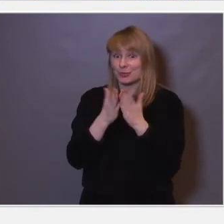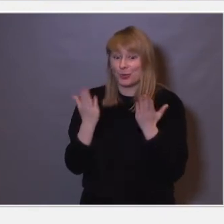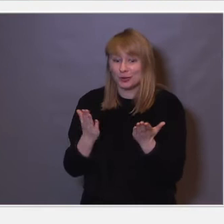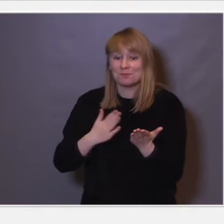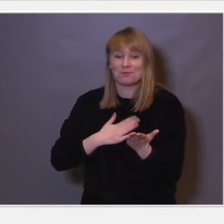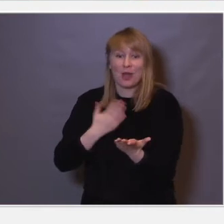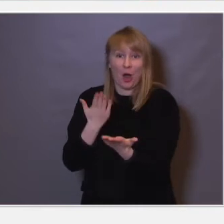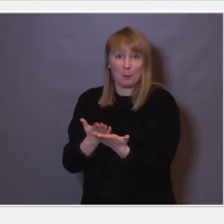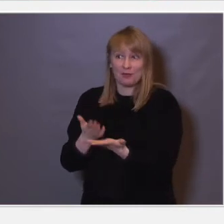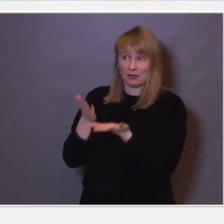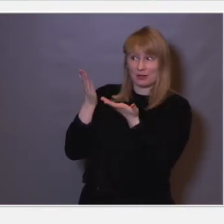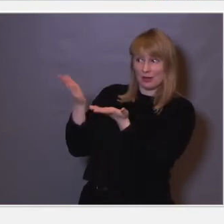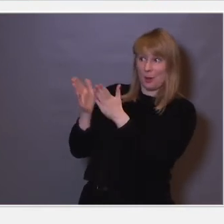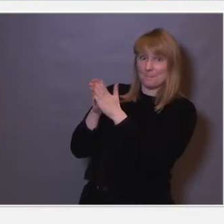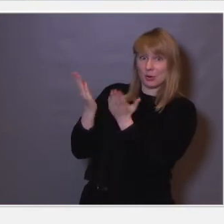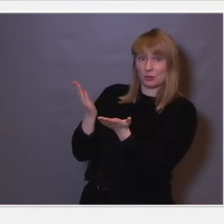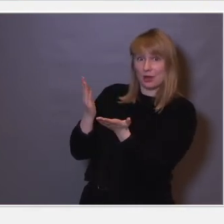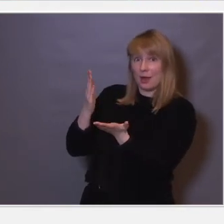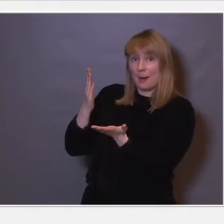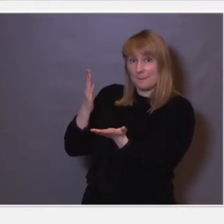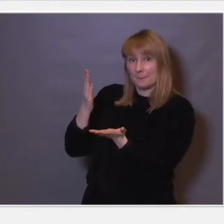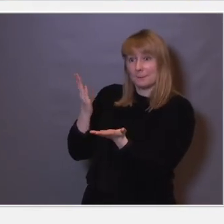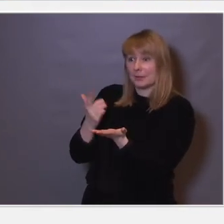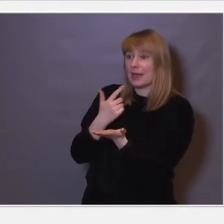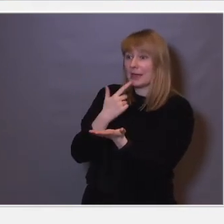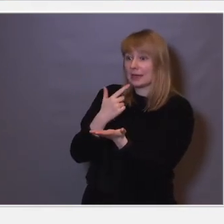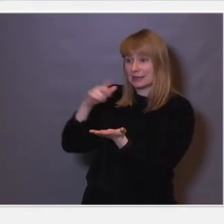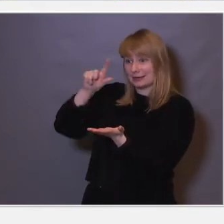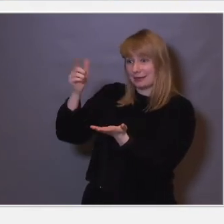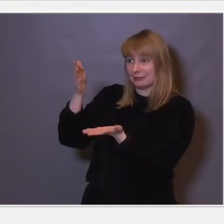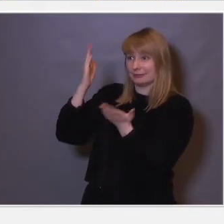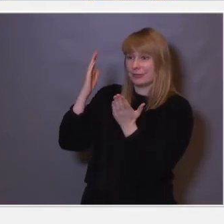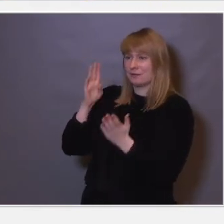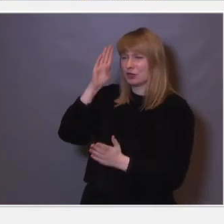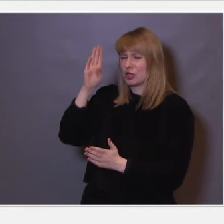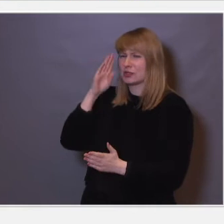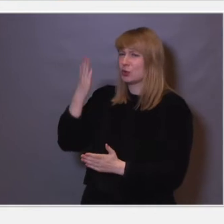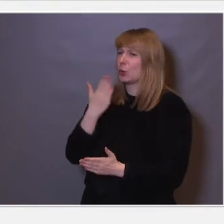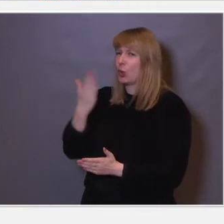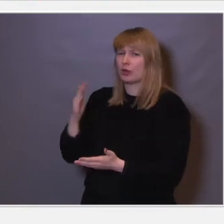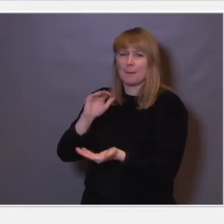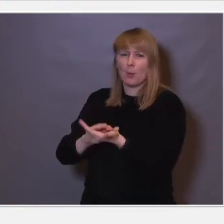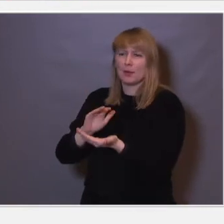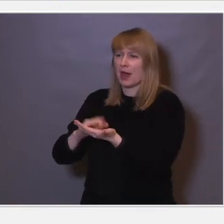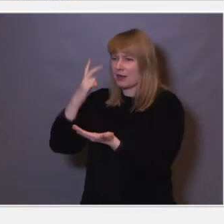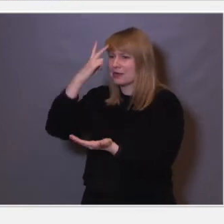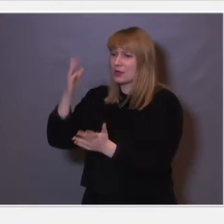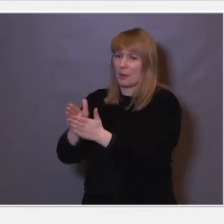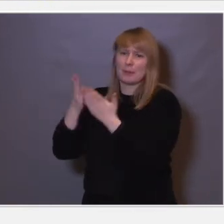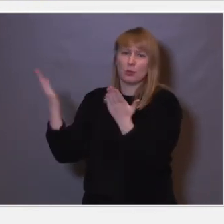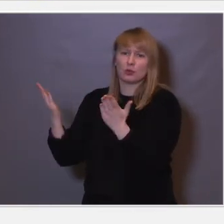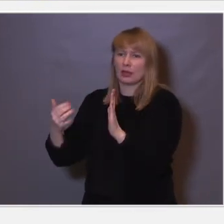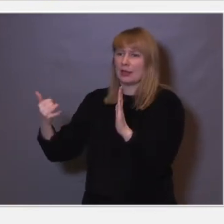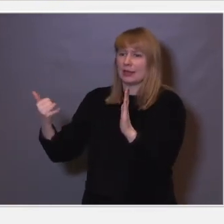så kan jeg anbefale denne her, The Brain That Changes Itself. Det en fantastisk godt skrevet, populærvitenskapelig bok, som forteller litt om